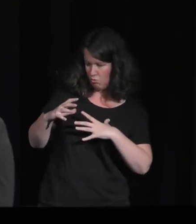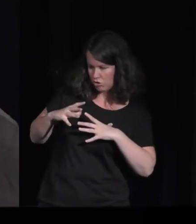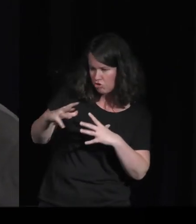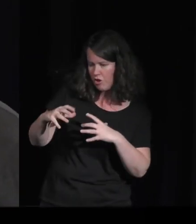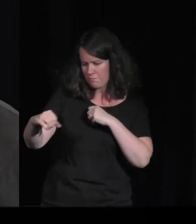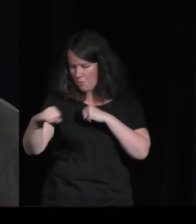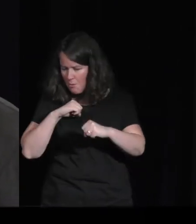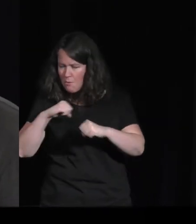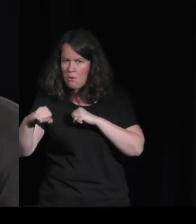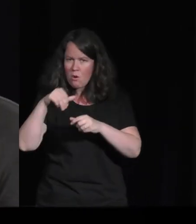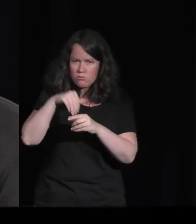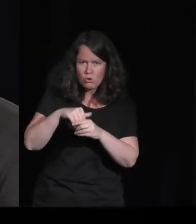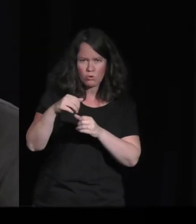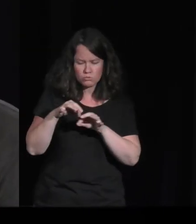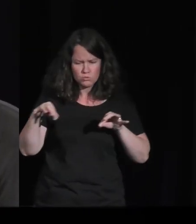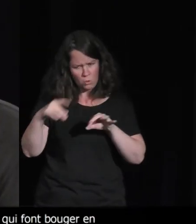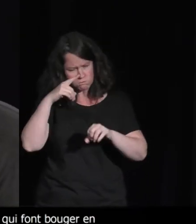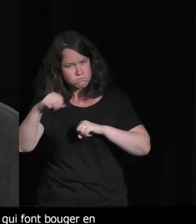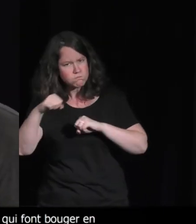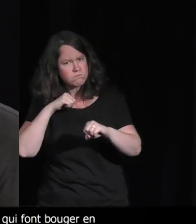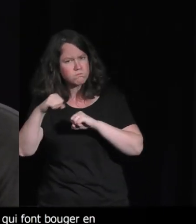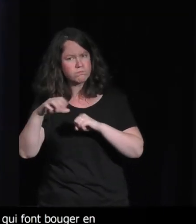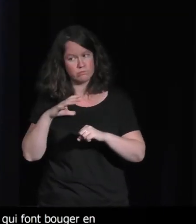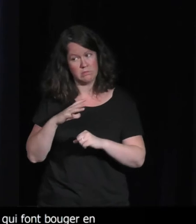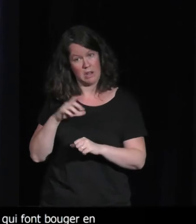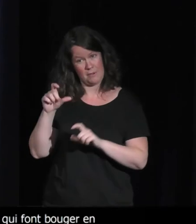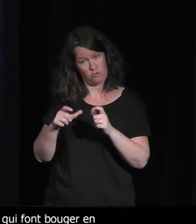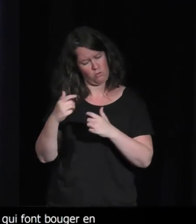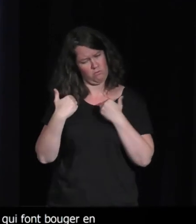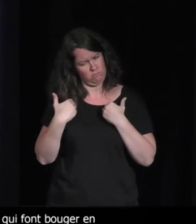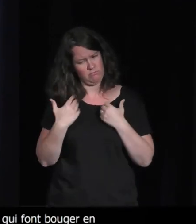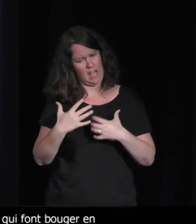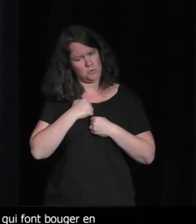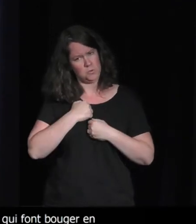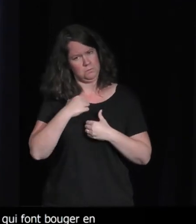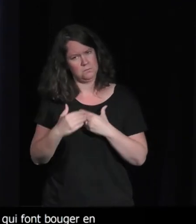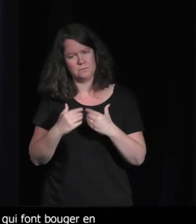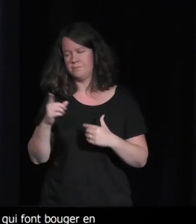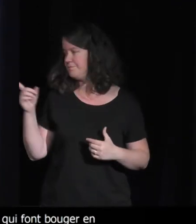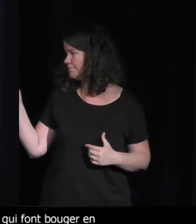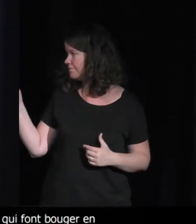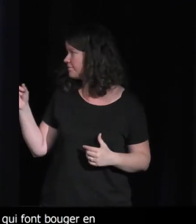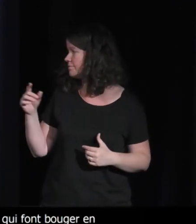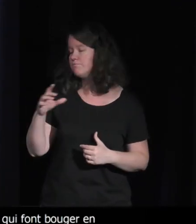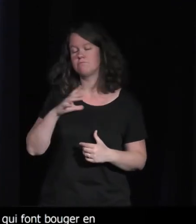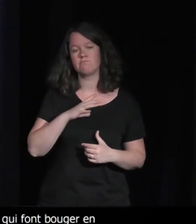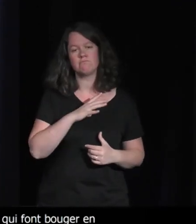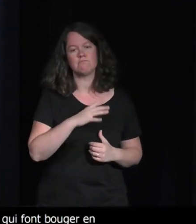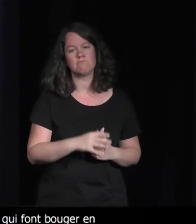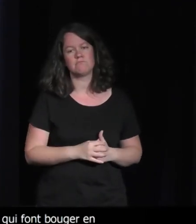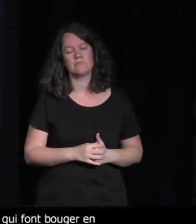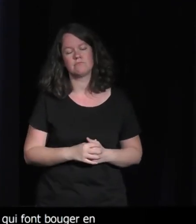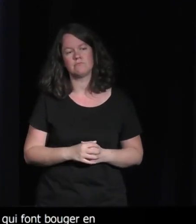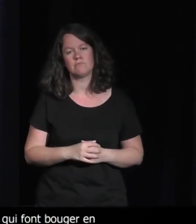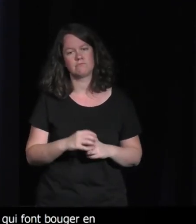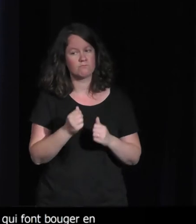Faut-il le savoir en interne ? Est-ce que c'est porté, déjà ? Voilà, de ce que j'en constate, un peu les discussions que'ai sur le sujet, ça rejoint ainsi ce que tu